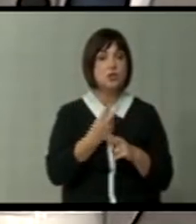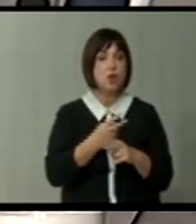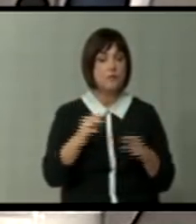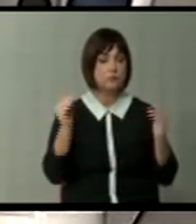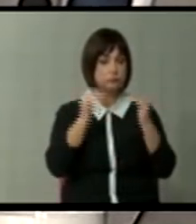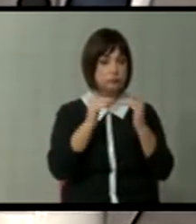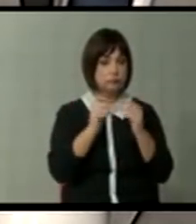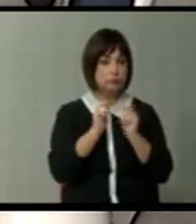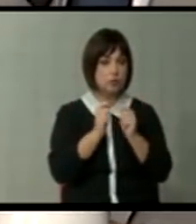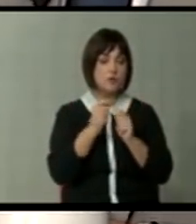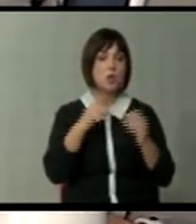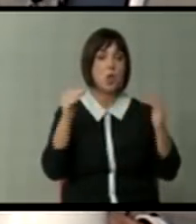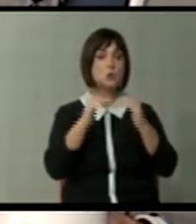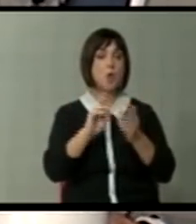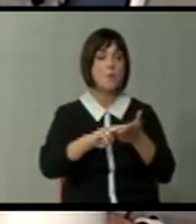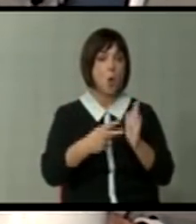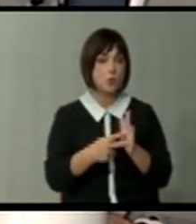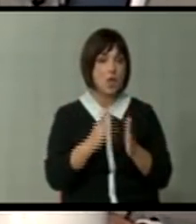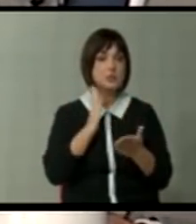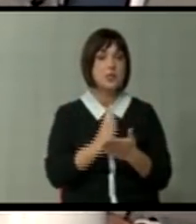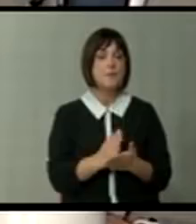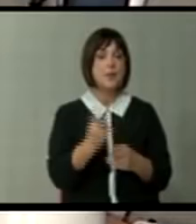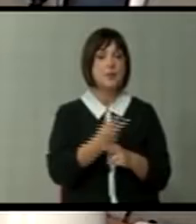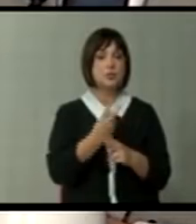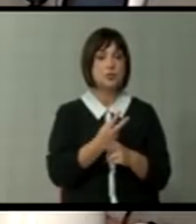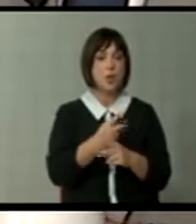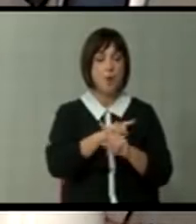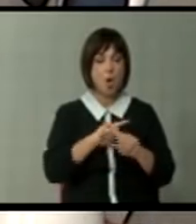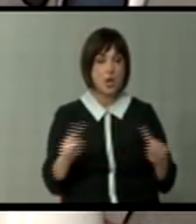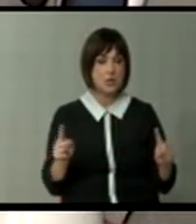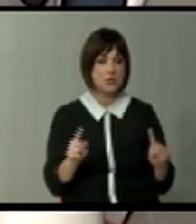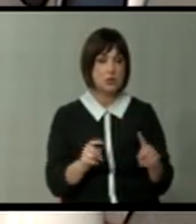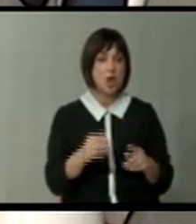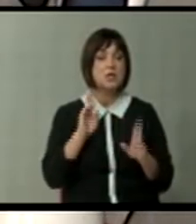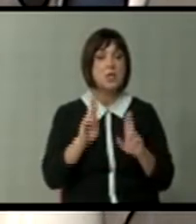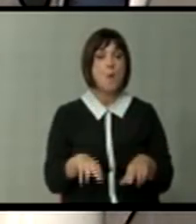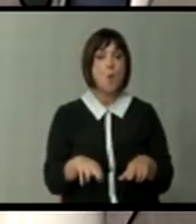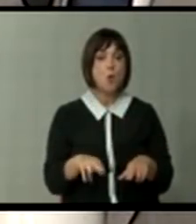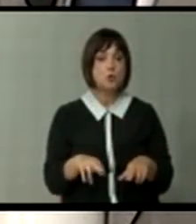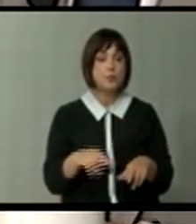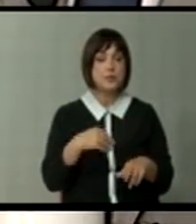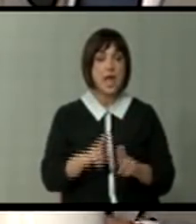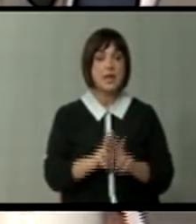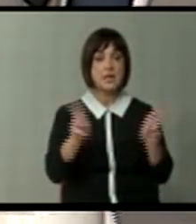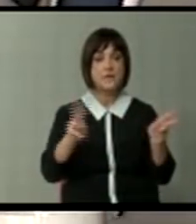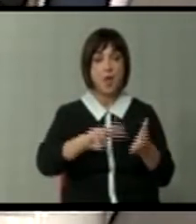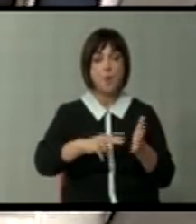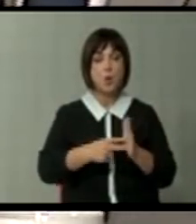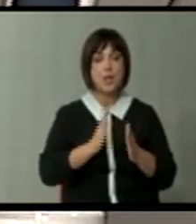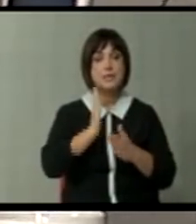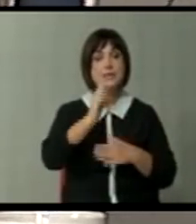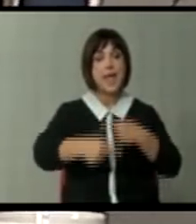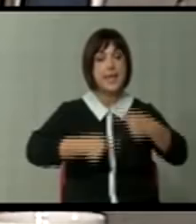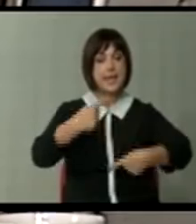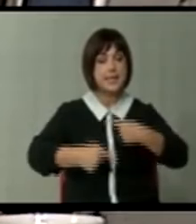консензус за да ги усогласуваме политиките, за да ни биде државата по-различно. За да може да развиваат политики идните